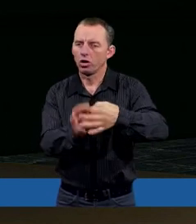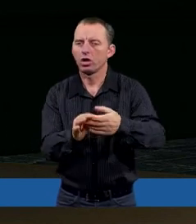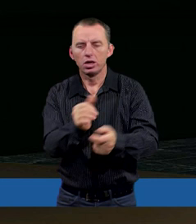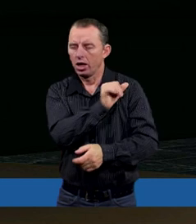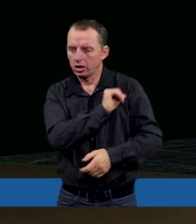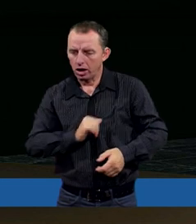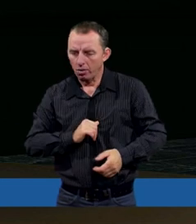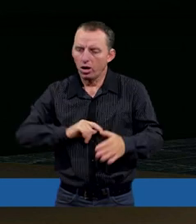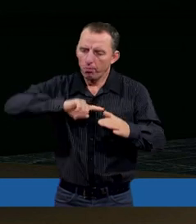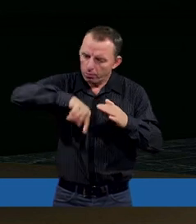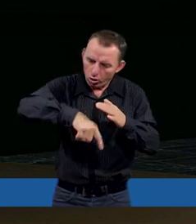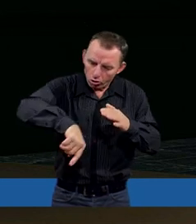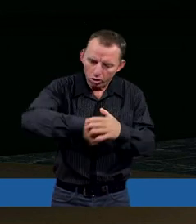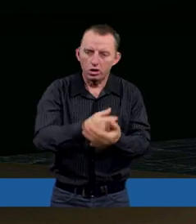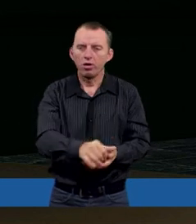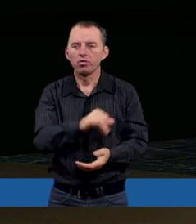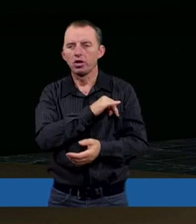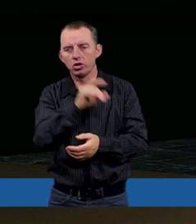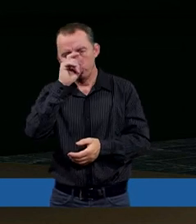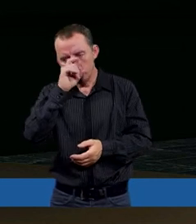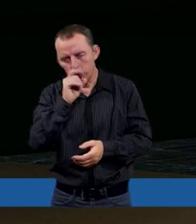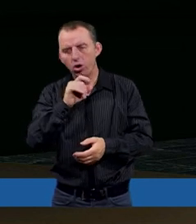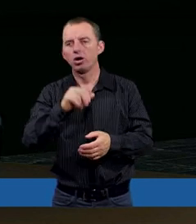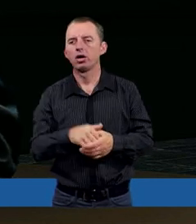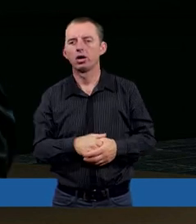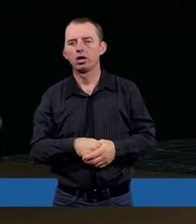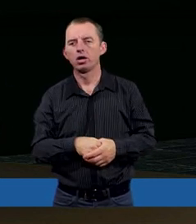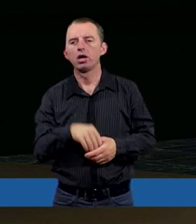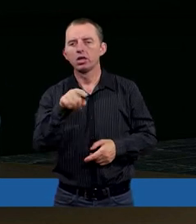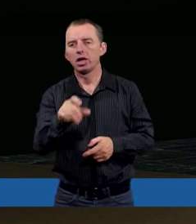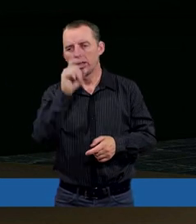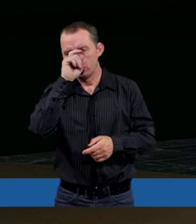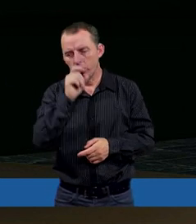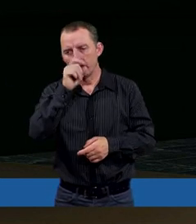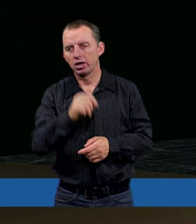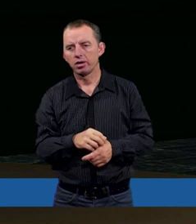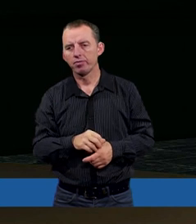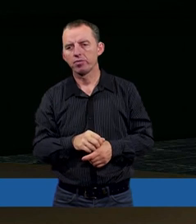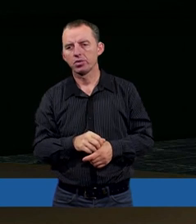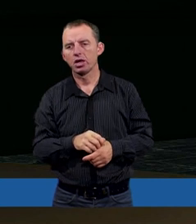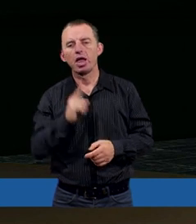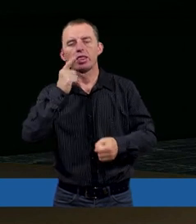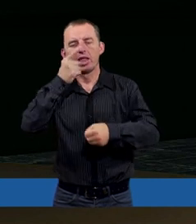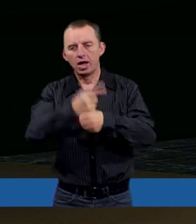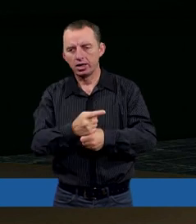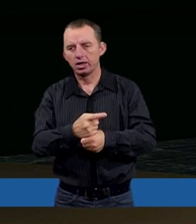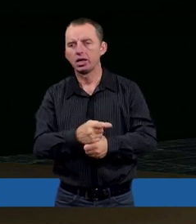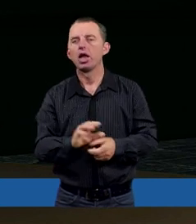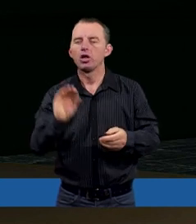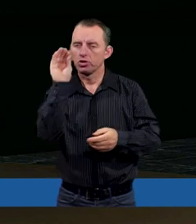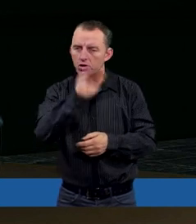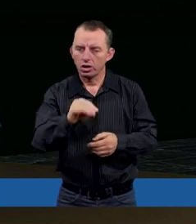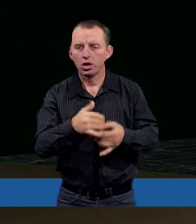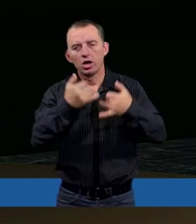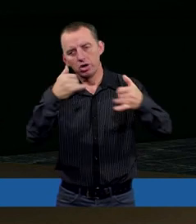sami pogrążeni byli w tych złych decyzjach, ale jeszcze